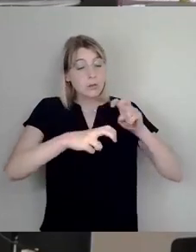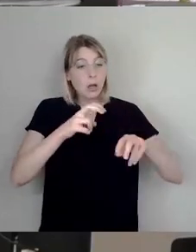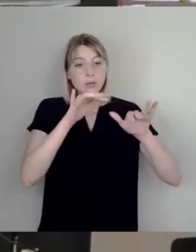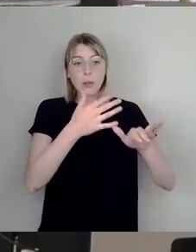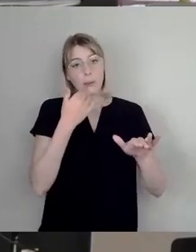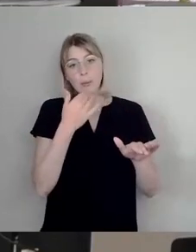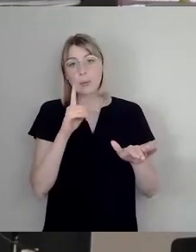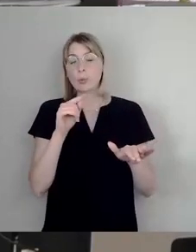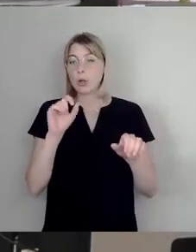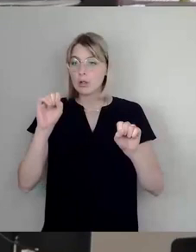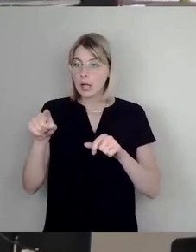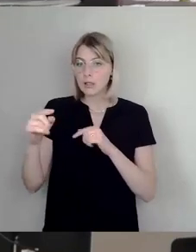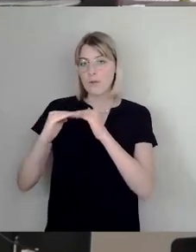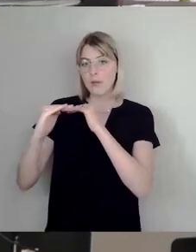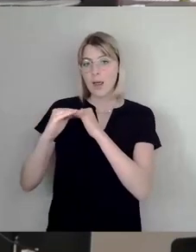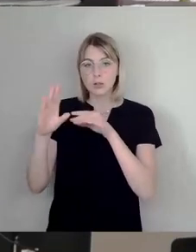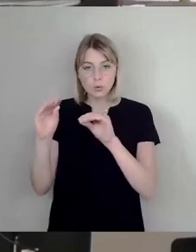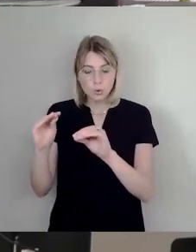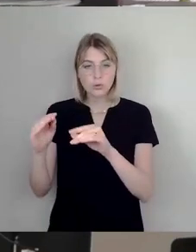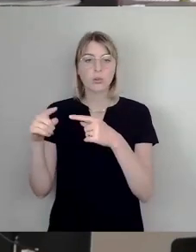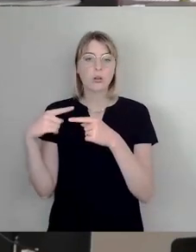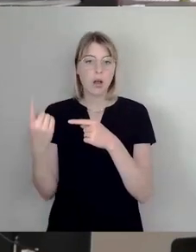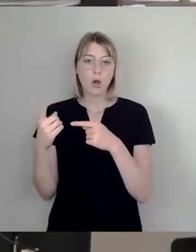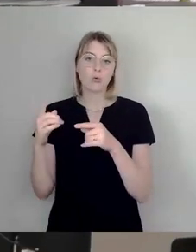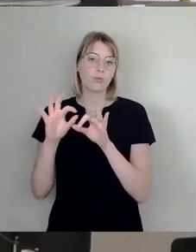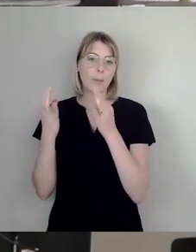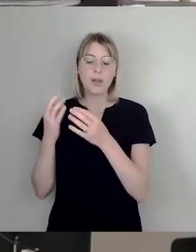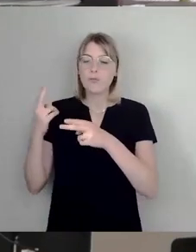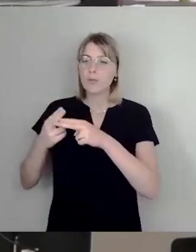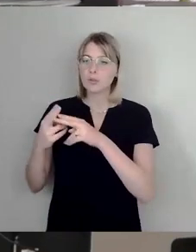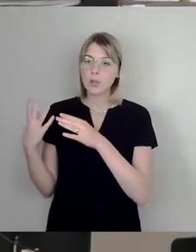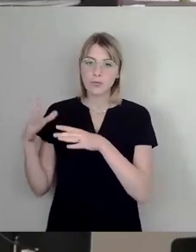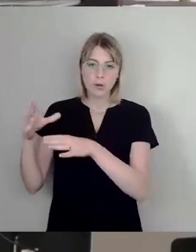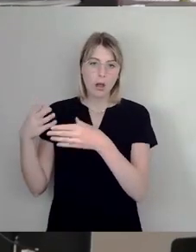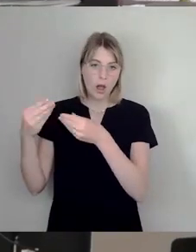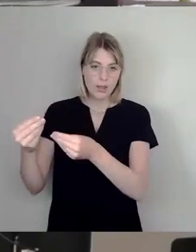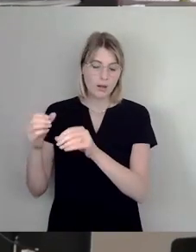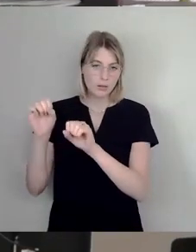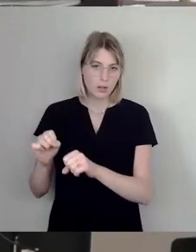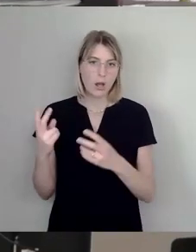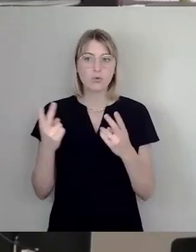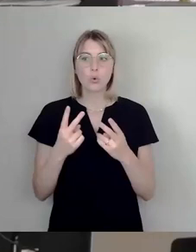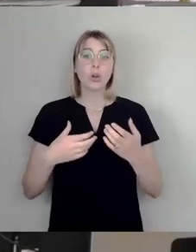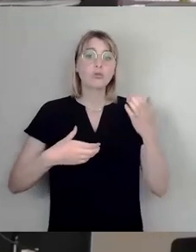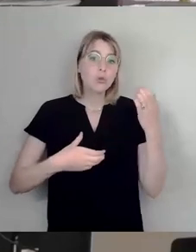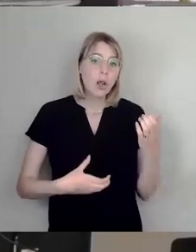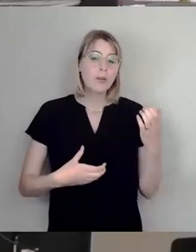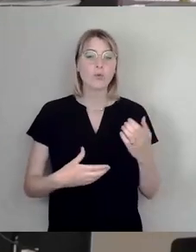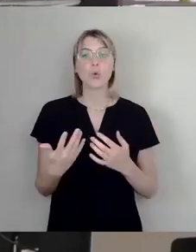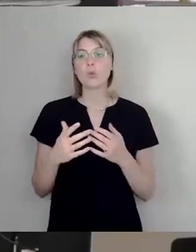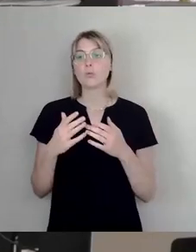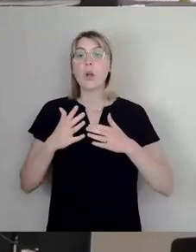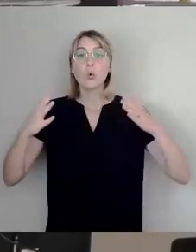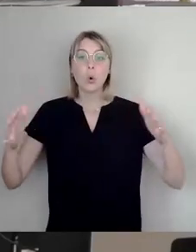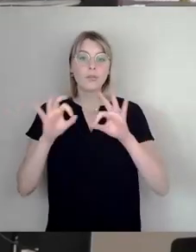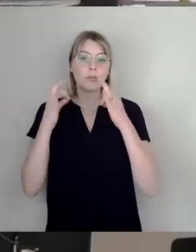einladen. Dann kann auch zukünftig die eine oder andere Familienfeier oder auch die Schuleinführung wird auf diesen Flächen stattfinden und das